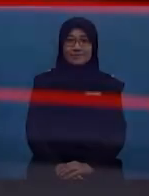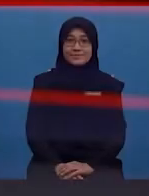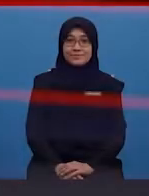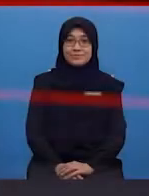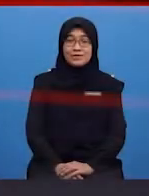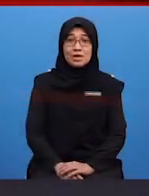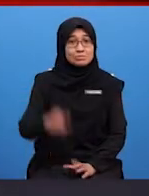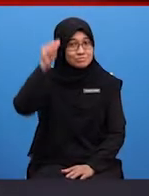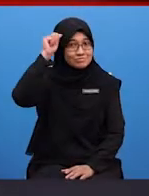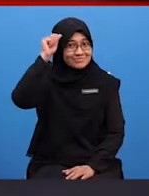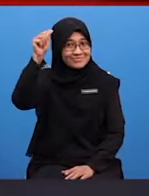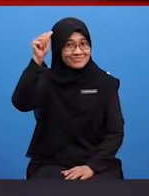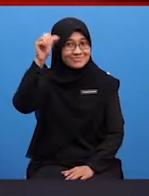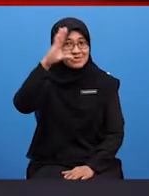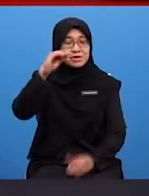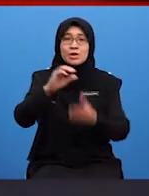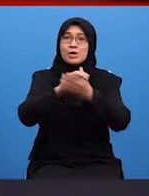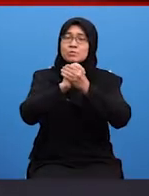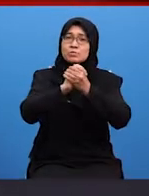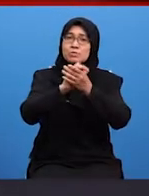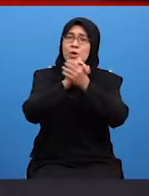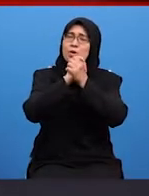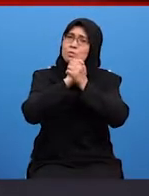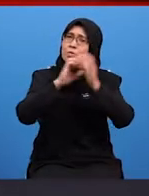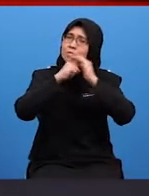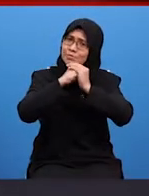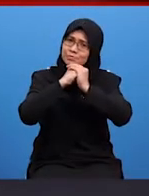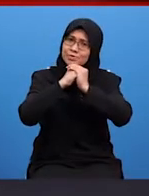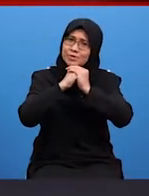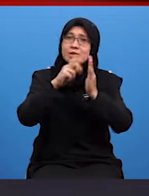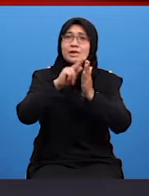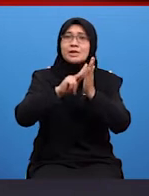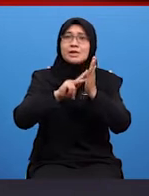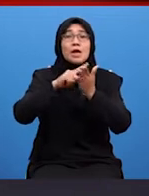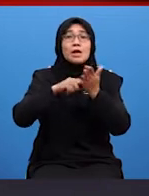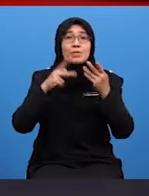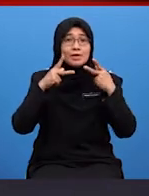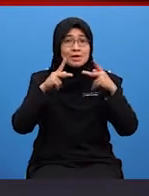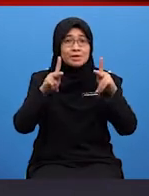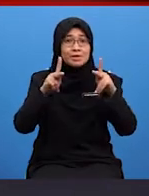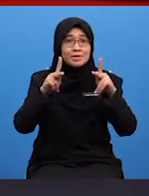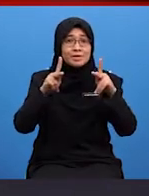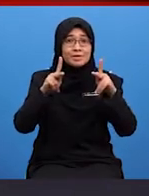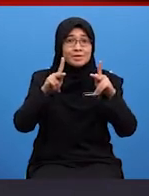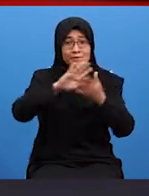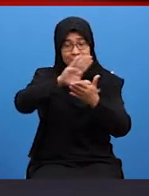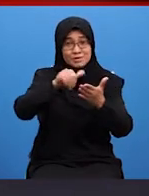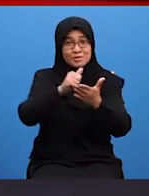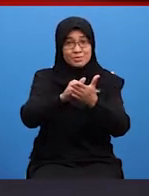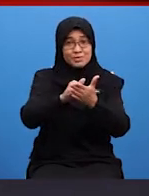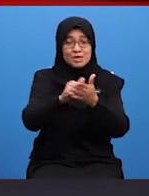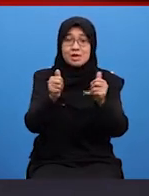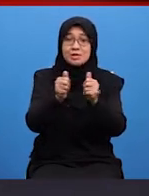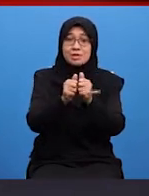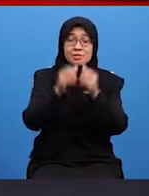Hai Assalamualaikum dan juga salam perpaduan Apa khabar anda semua di sana Terutama kepada pelajar-pelajar pada hari ini Kali ini bersama kembali dengan